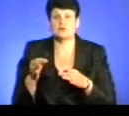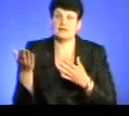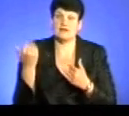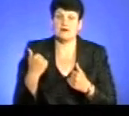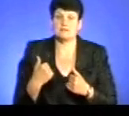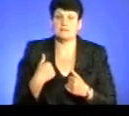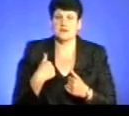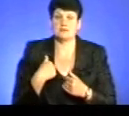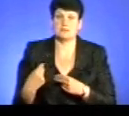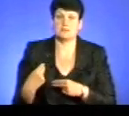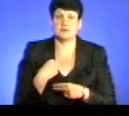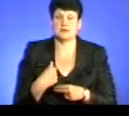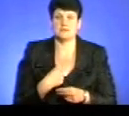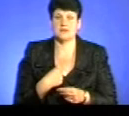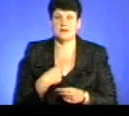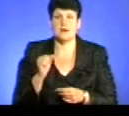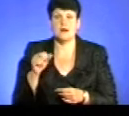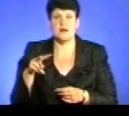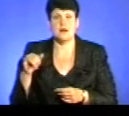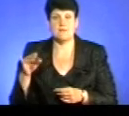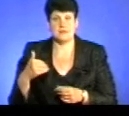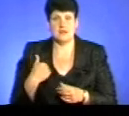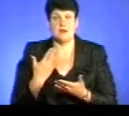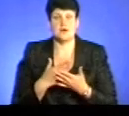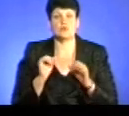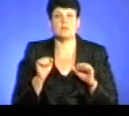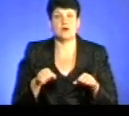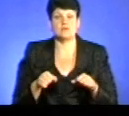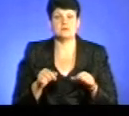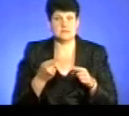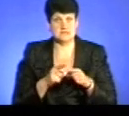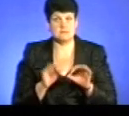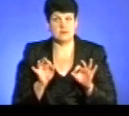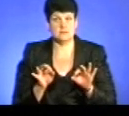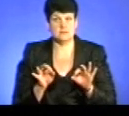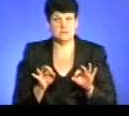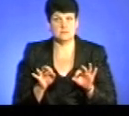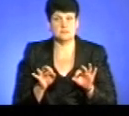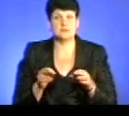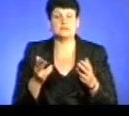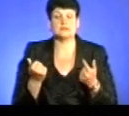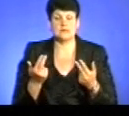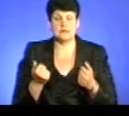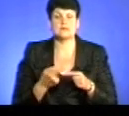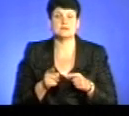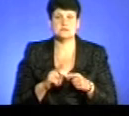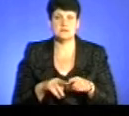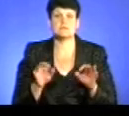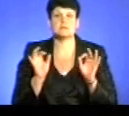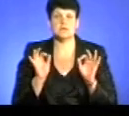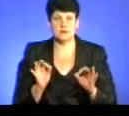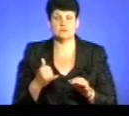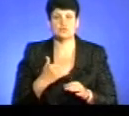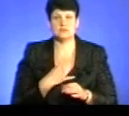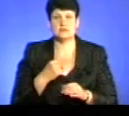«Давай дитину плати аліменти, я маю на них право». Чи так це? Так, це дійсно так. І в нас в Тернопільській